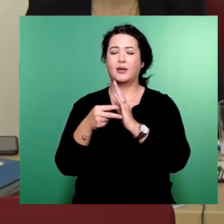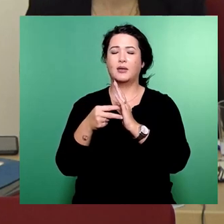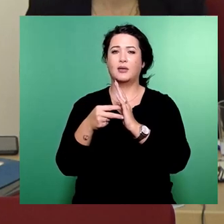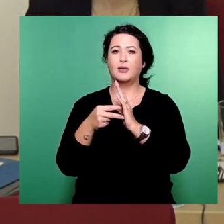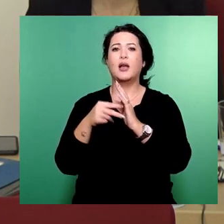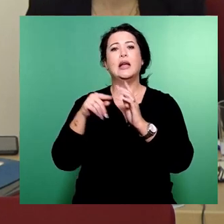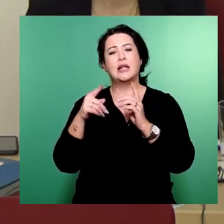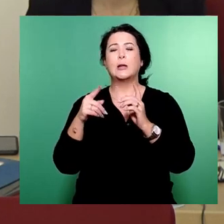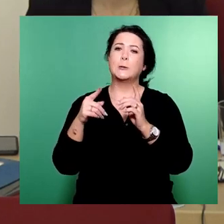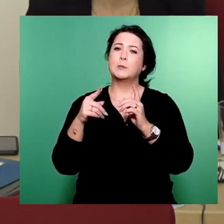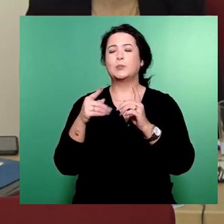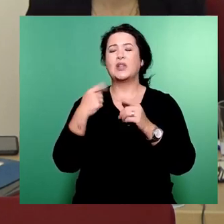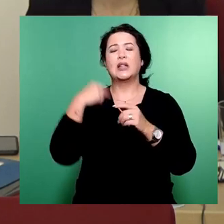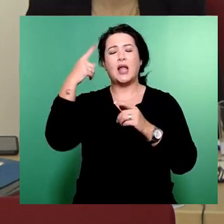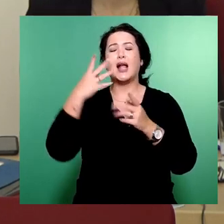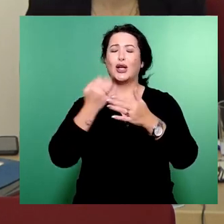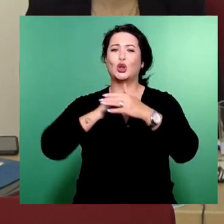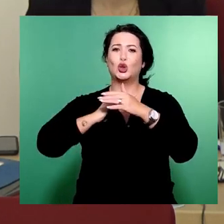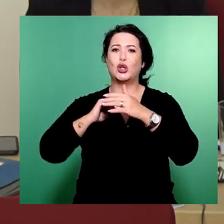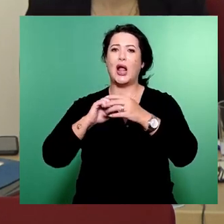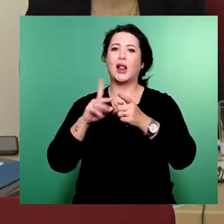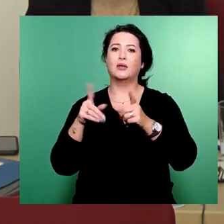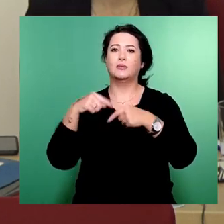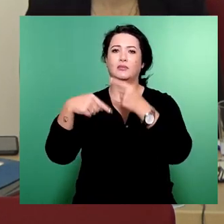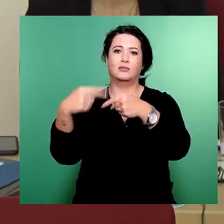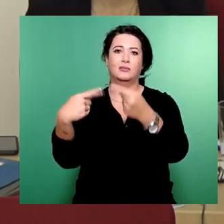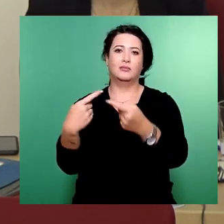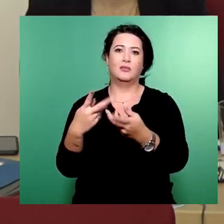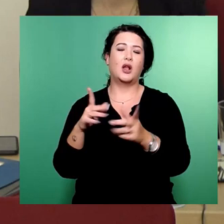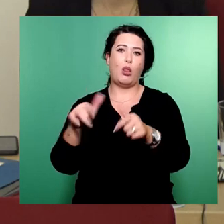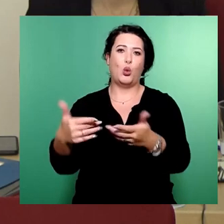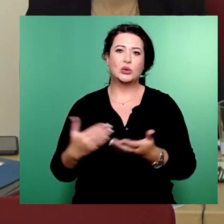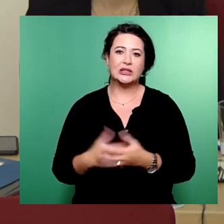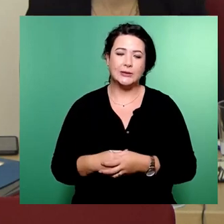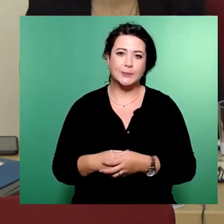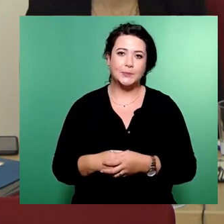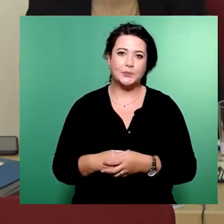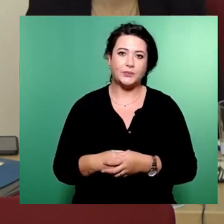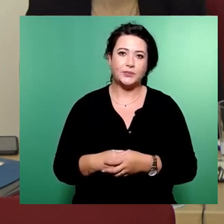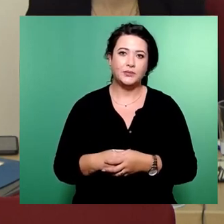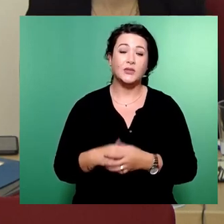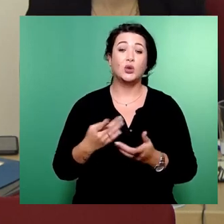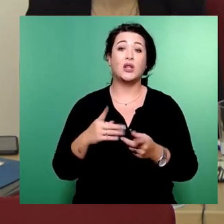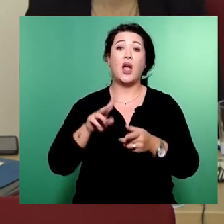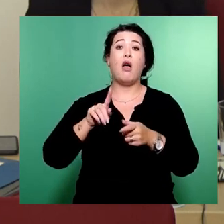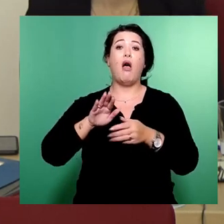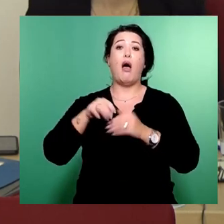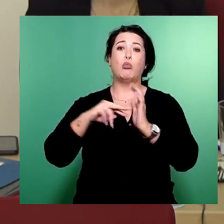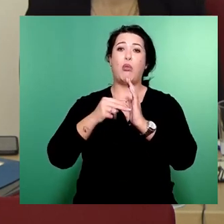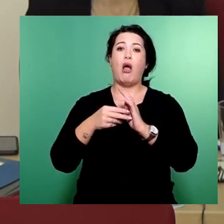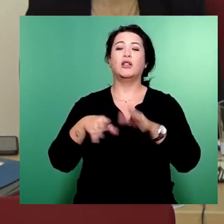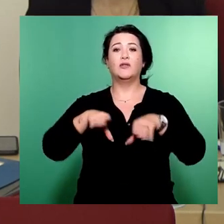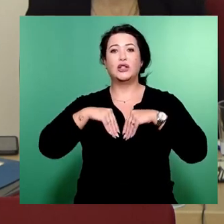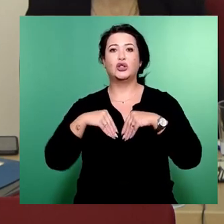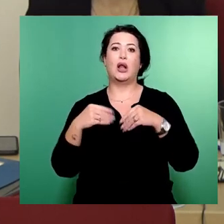doch recht mit einem zügigen Planfeststellungsbeschluss zu rechnen. Ab Planfeststellungsbeschluss ziehen sich dann natürlich